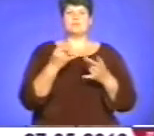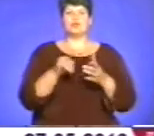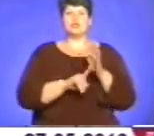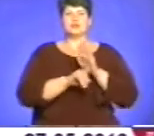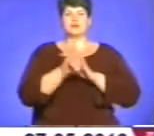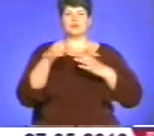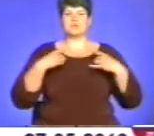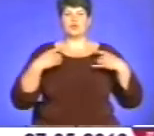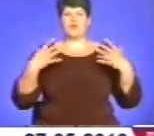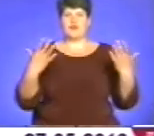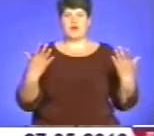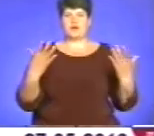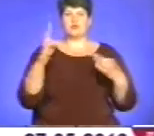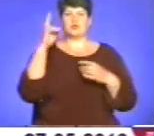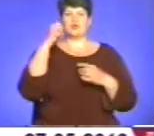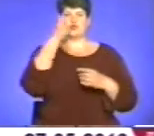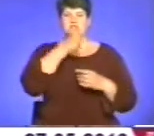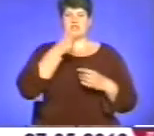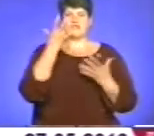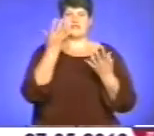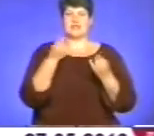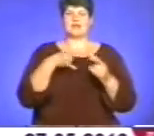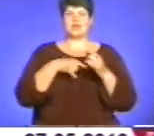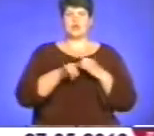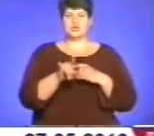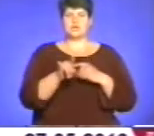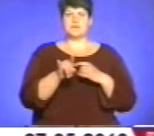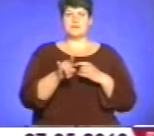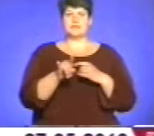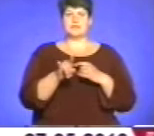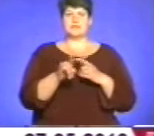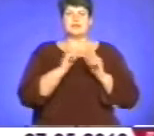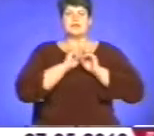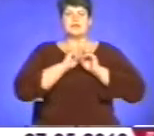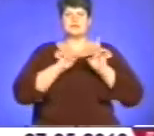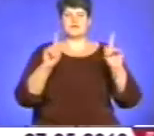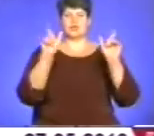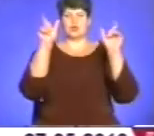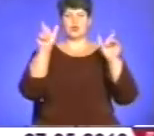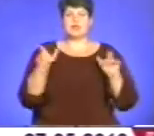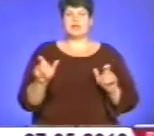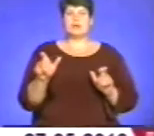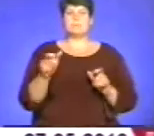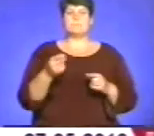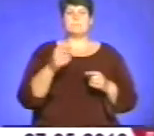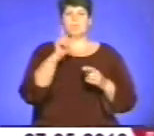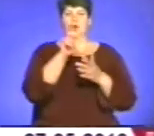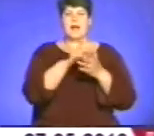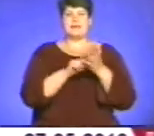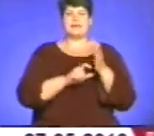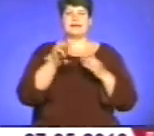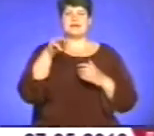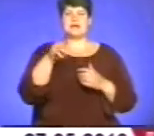святкування 200-річчя від дня народження надзвичайної людини, поета-пророка Тараса